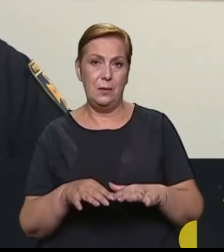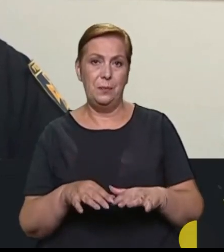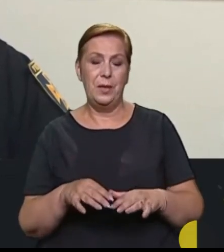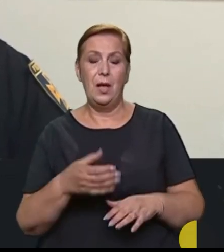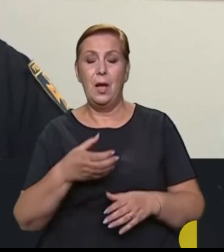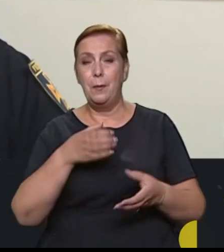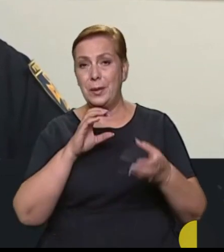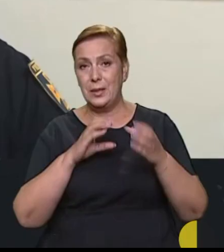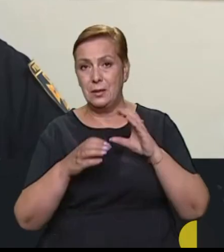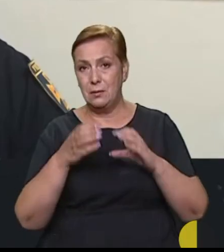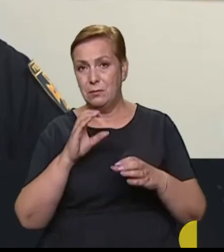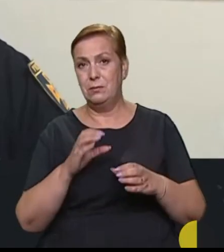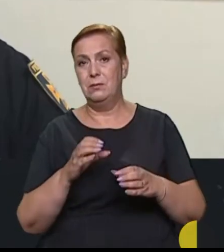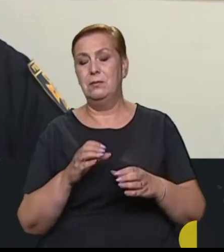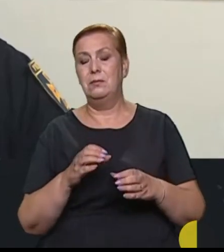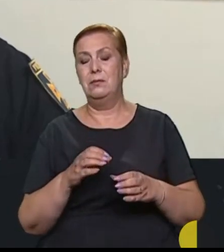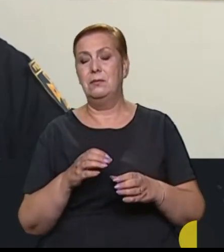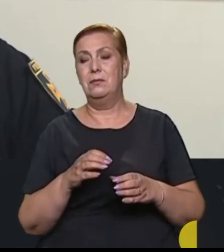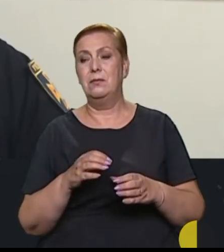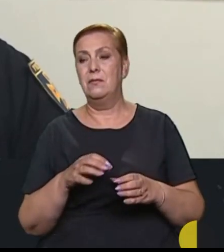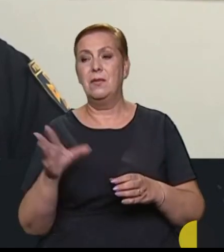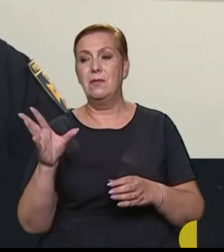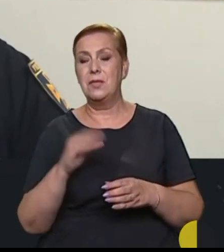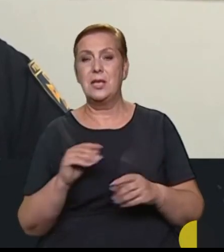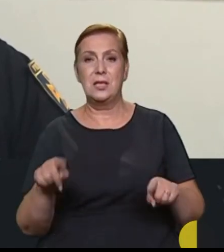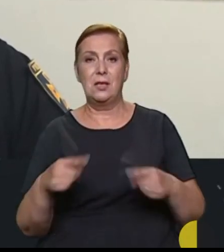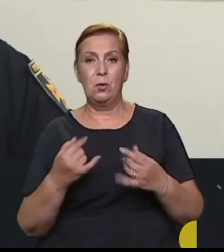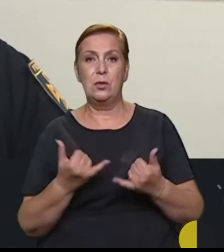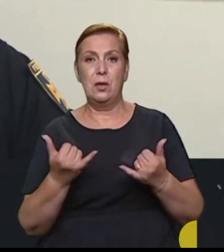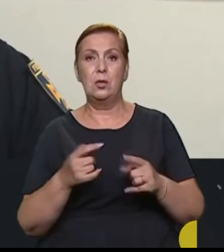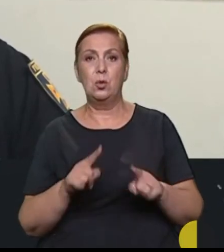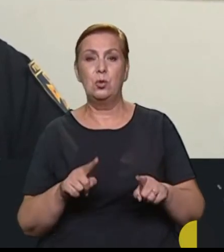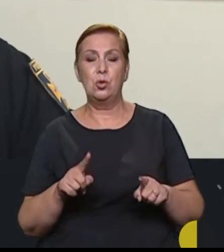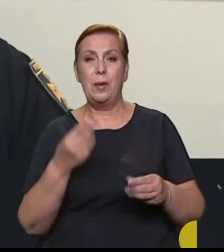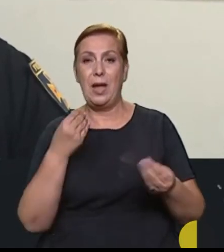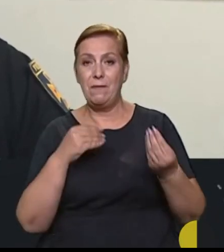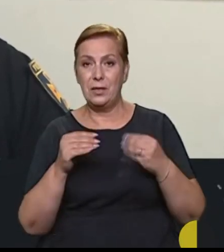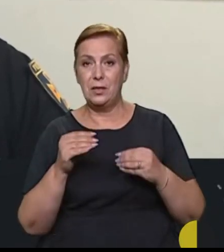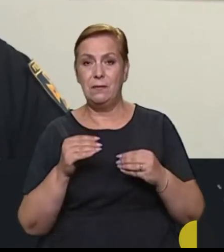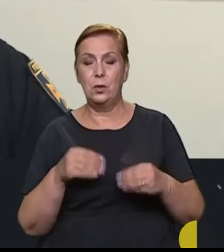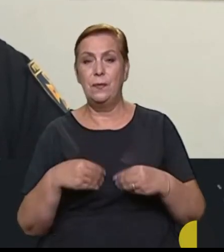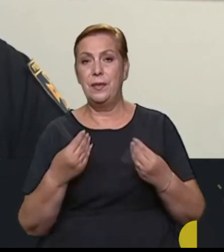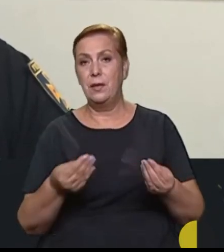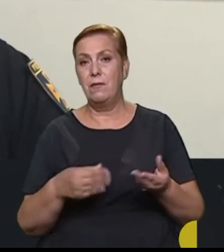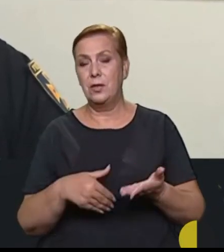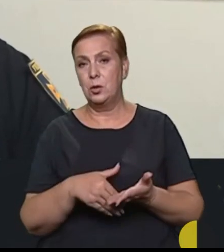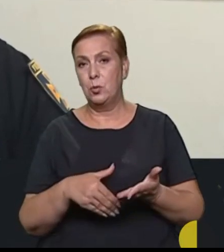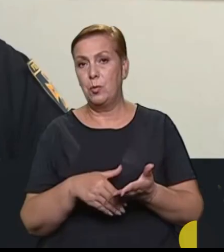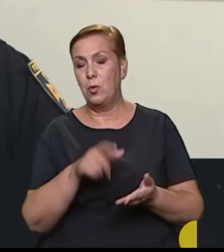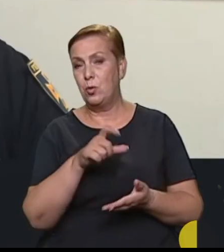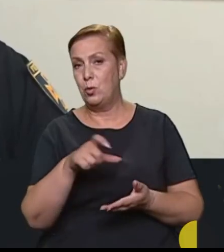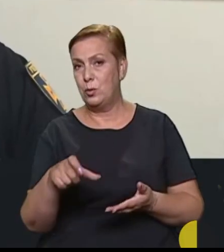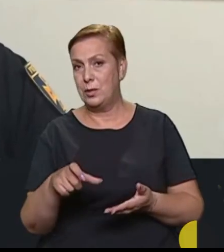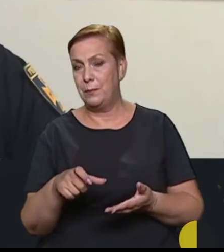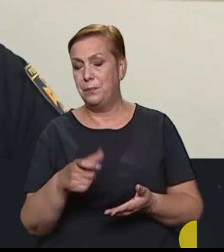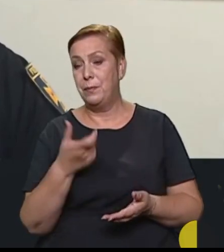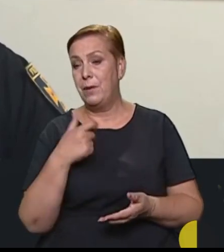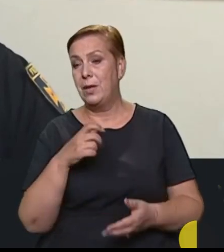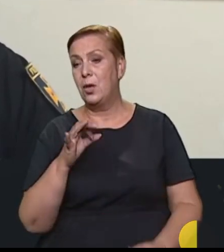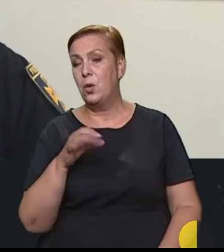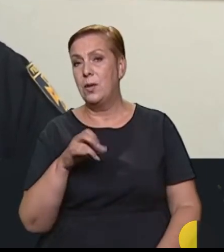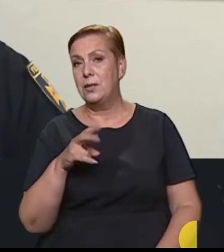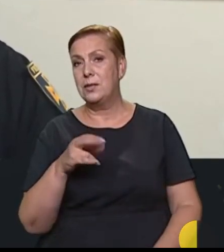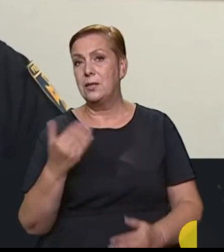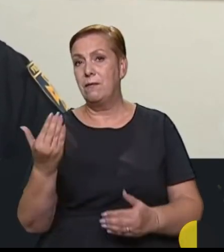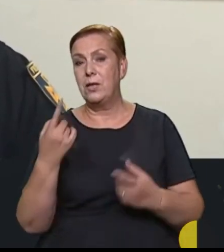Дні напої, відповідно, все створено для того, щоб ефективно надавати допомогу людям. Пане Олександре,